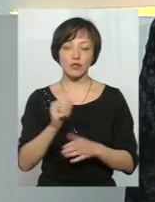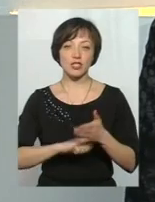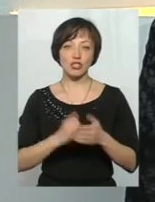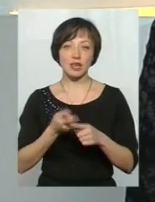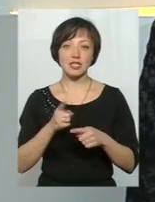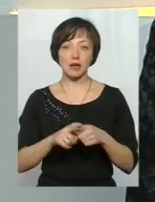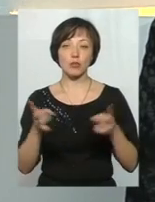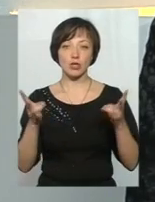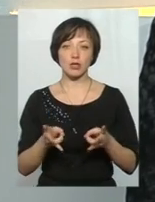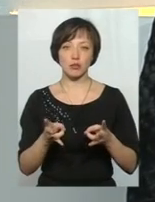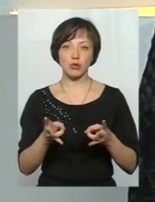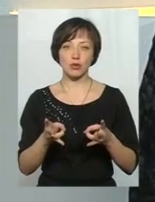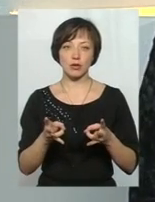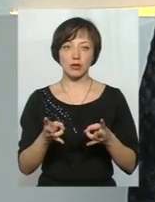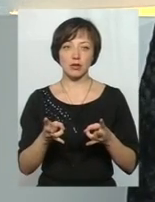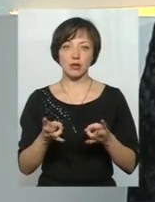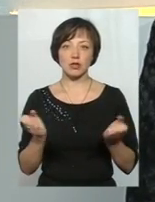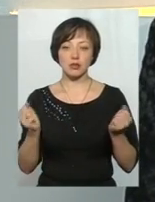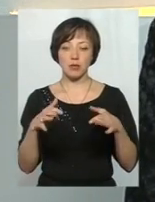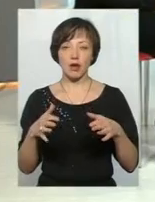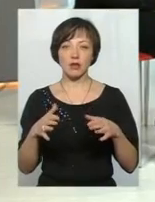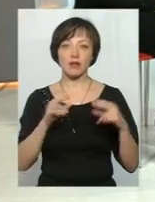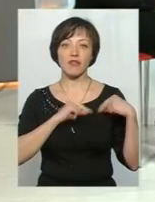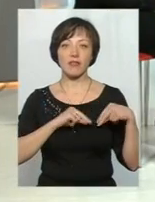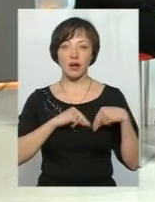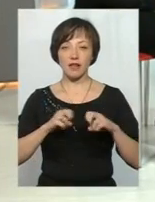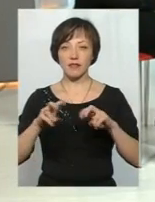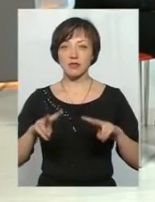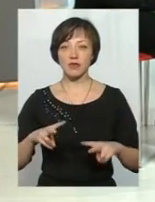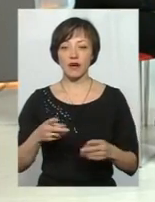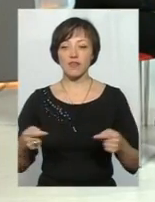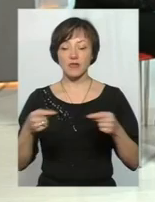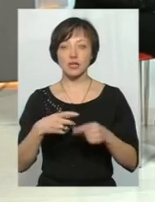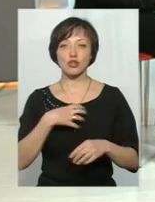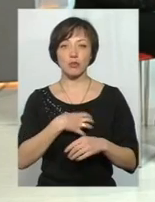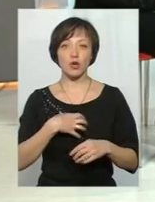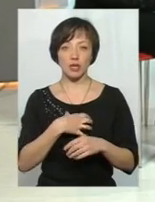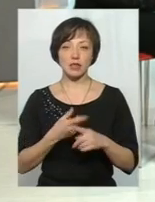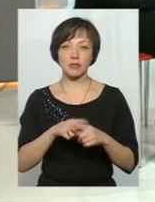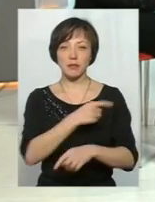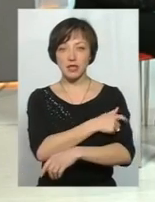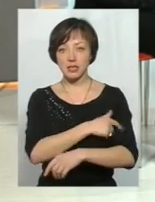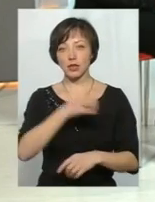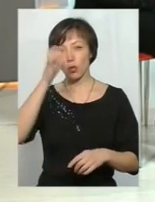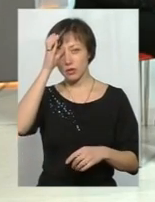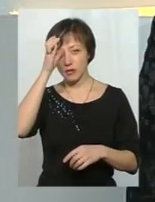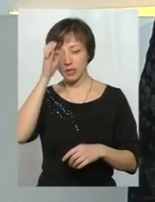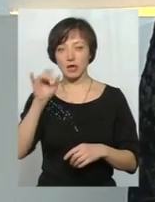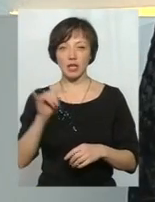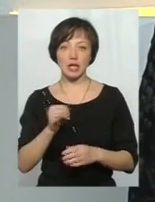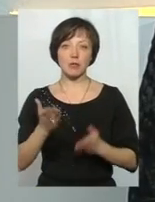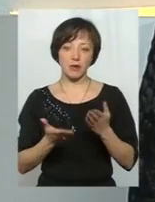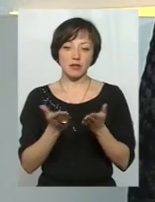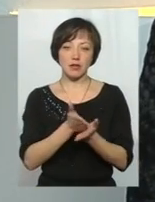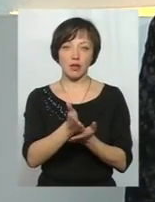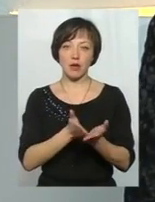потрібно зібрати фахівців, які б сказали, визначили пріоритети. Ми знаємо, що це і медицина, і освіта, і, напевно,